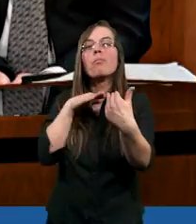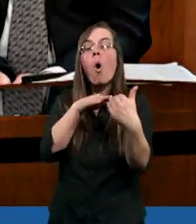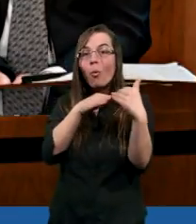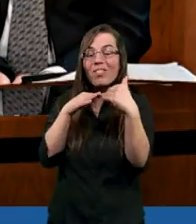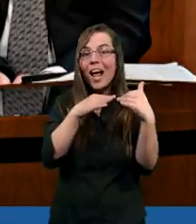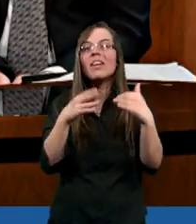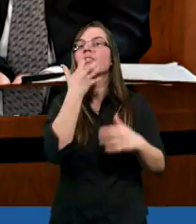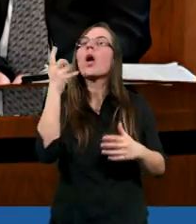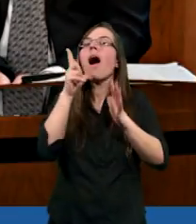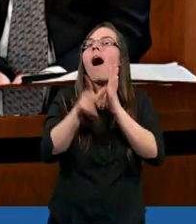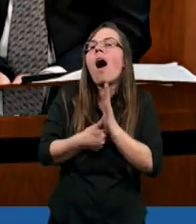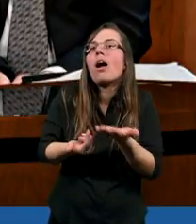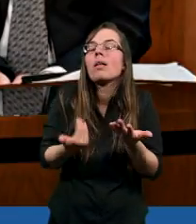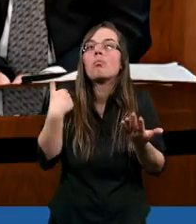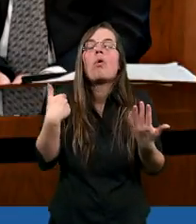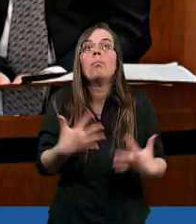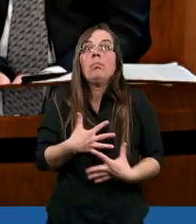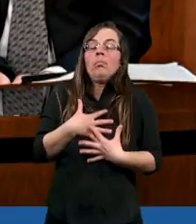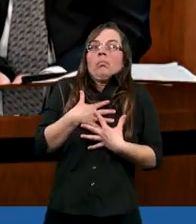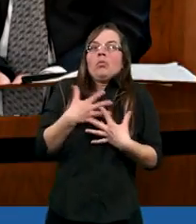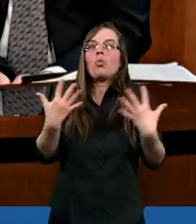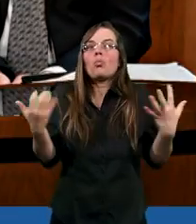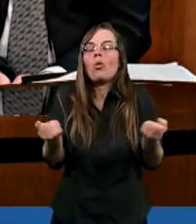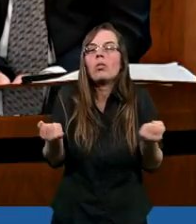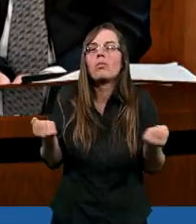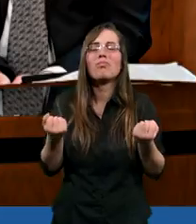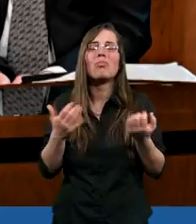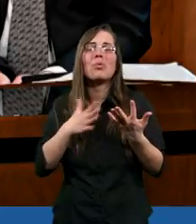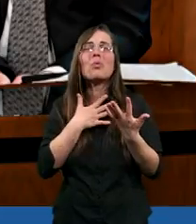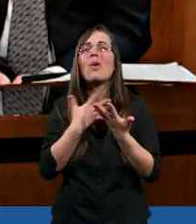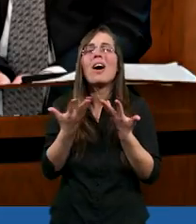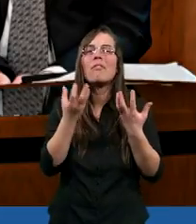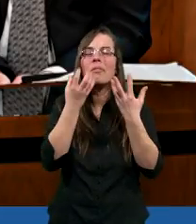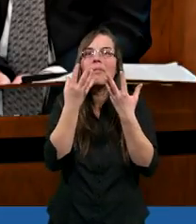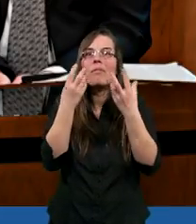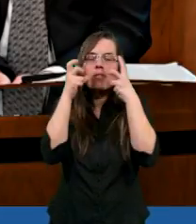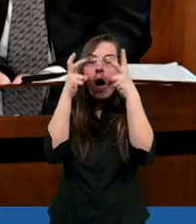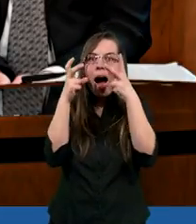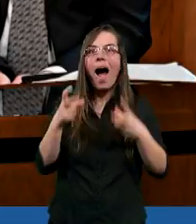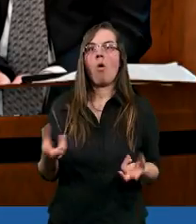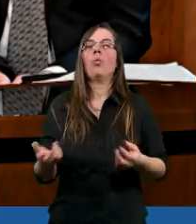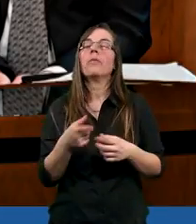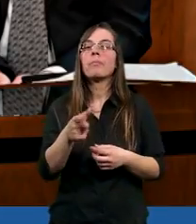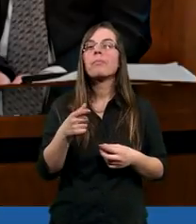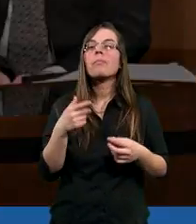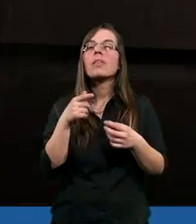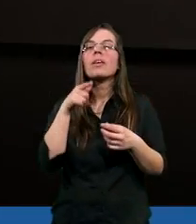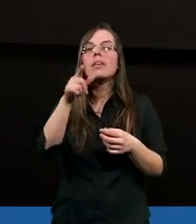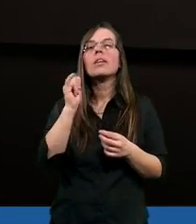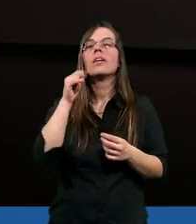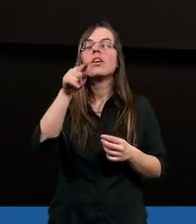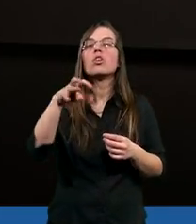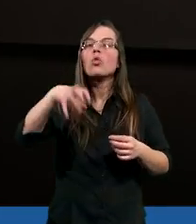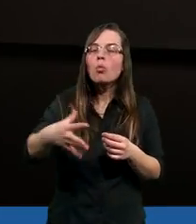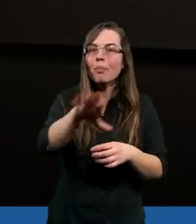wcześniej, ale zdumiony byłem, bo ja wcześniej, to było takie testowe pytanie. I spośród